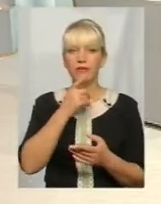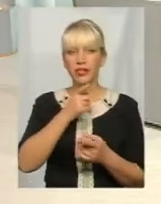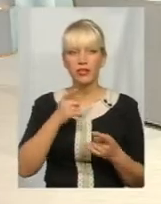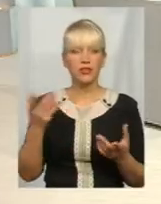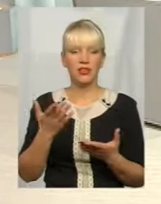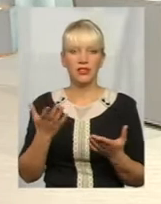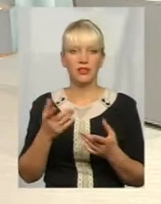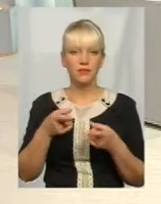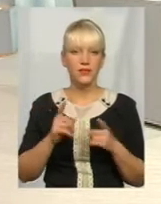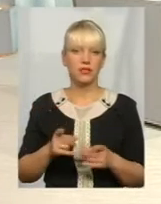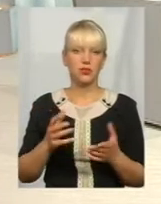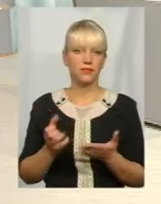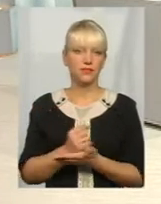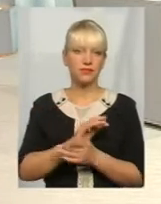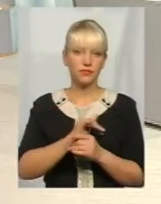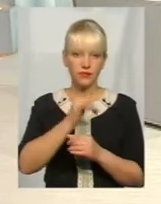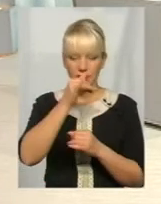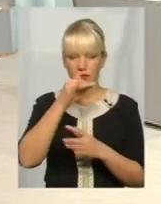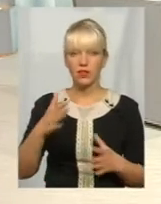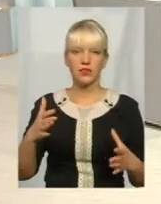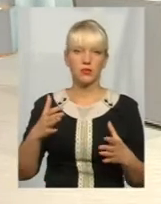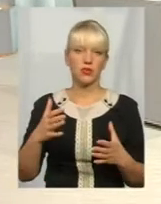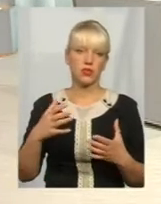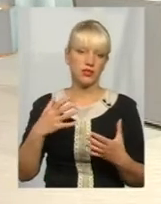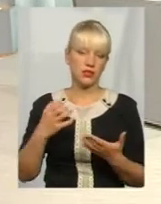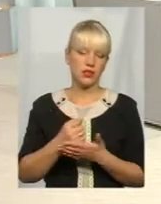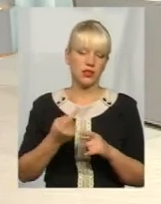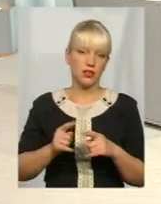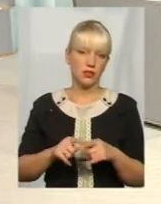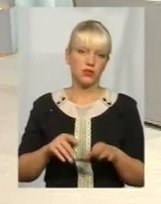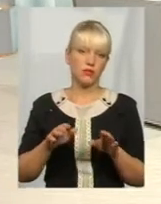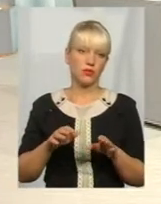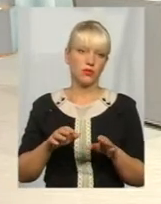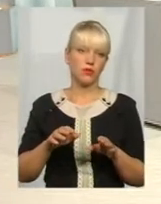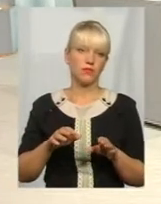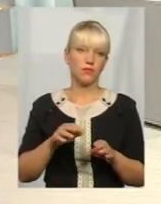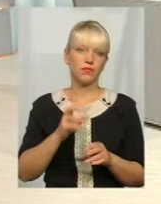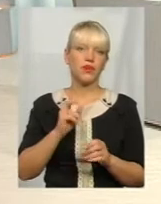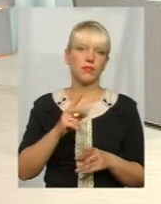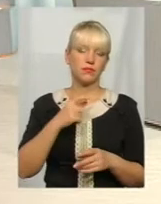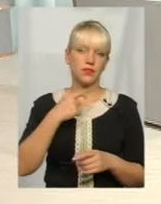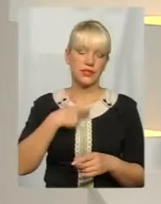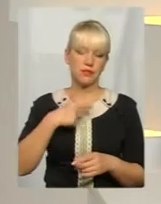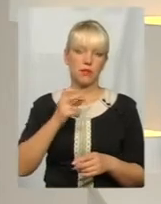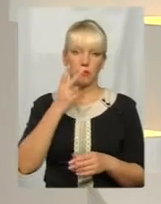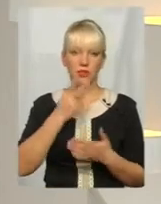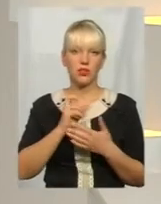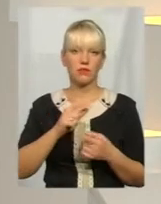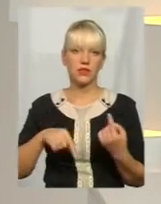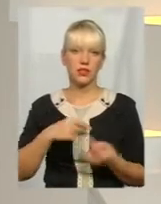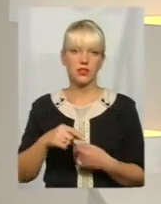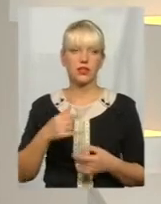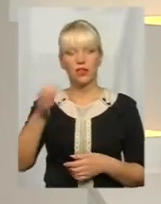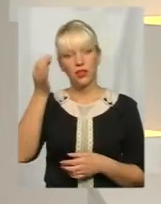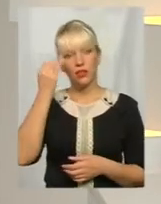змогла вона знайти себе на цьому ринку праці в статусі вже бізнесмена. Дякую, пані Інне. Хочу